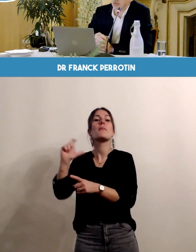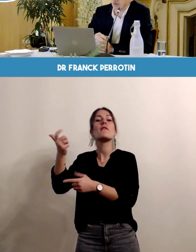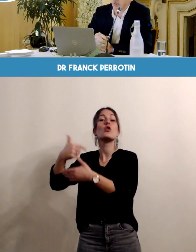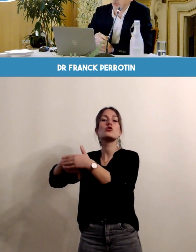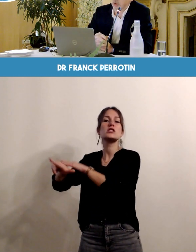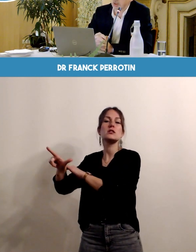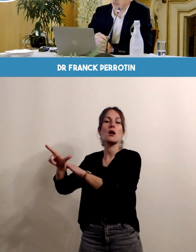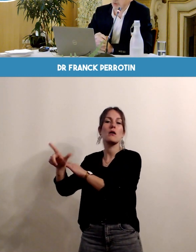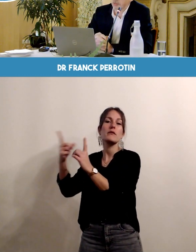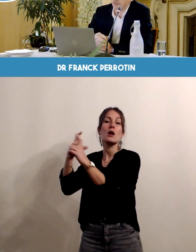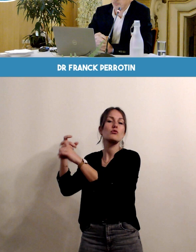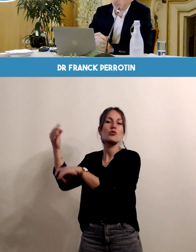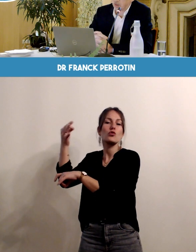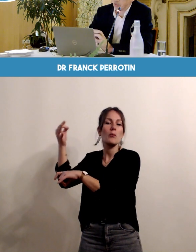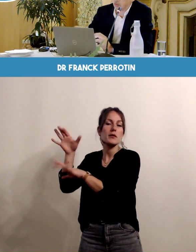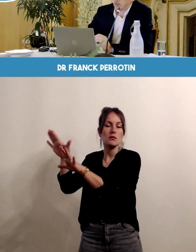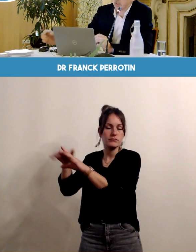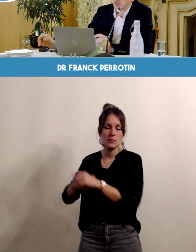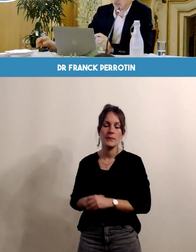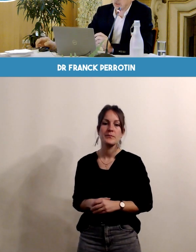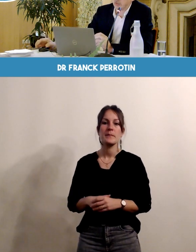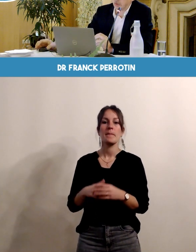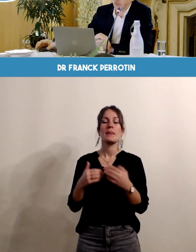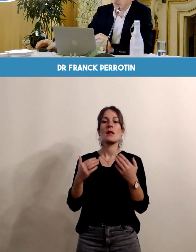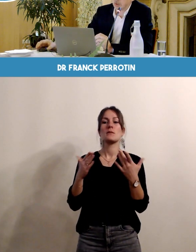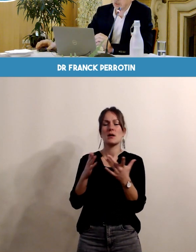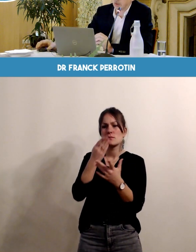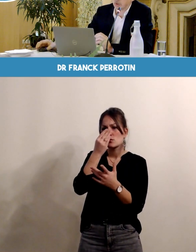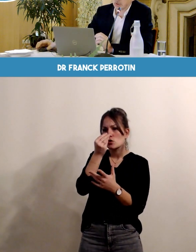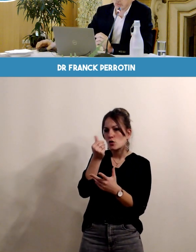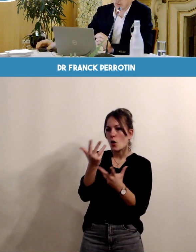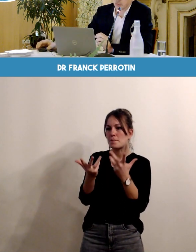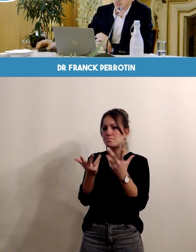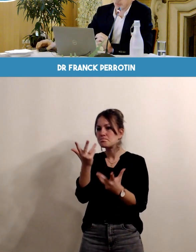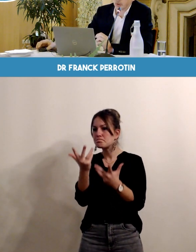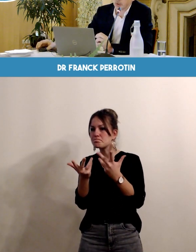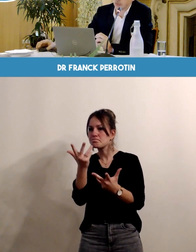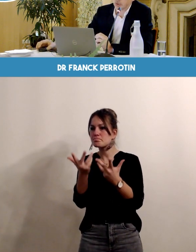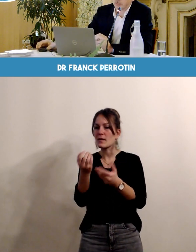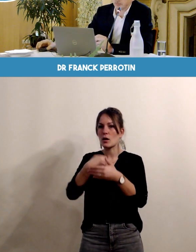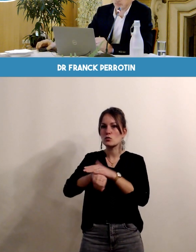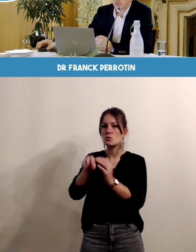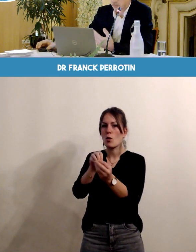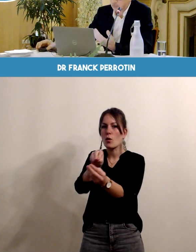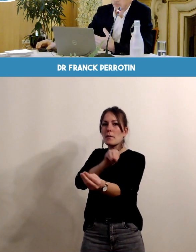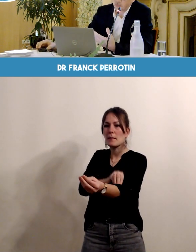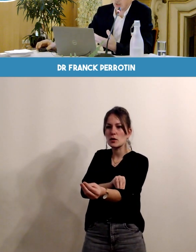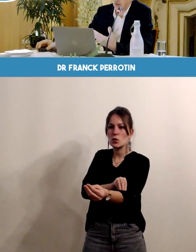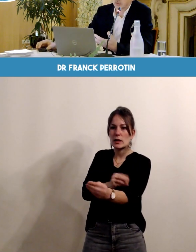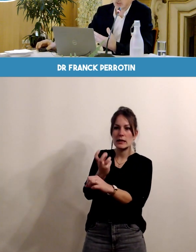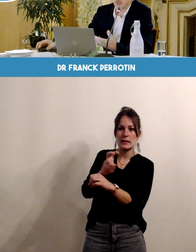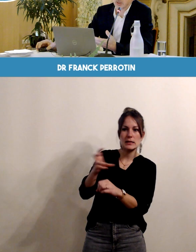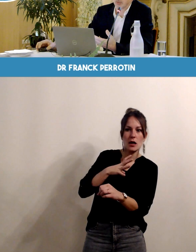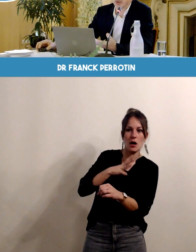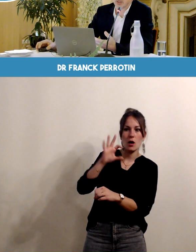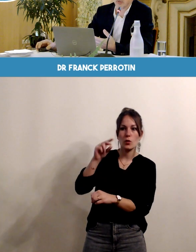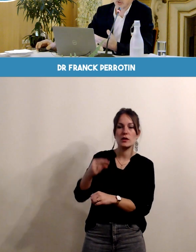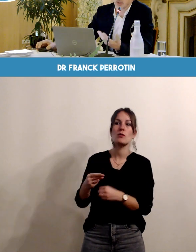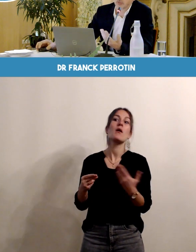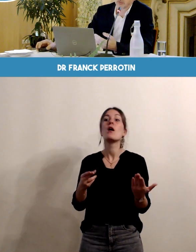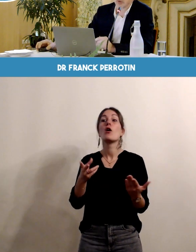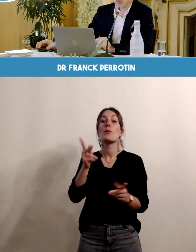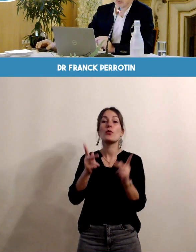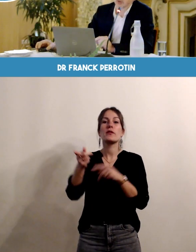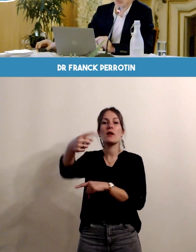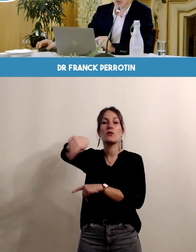de la maman également essayer d'évaluer quel est le risque d'accouchement prématuré alors vous allez me dire c'est pas très